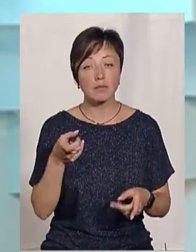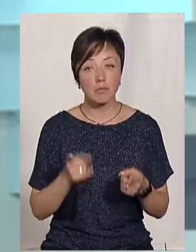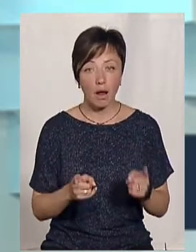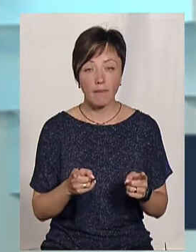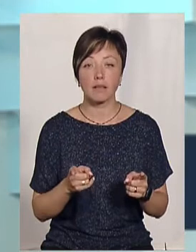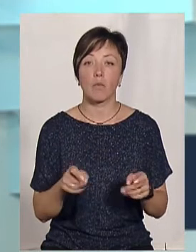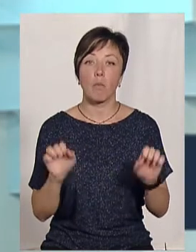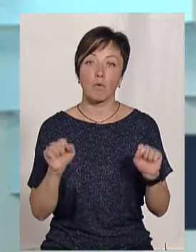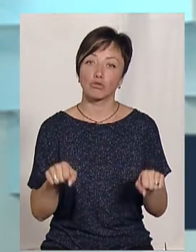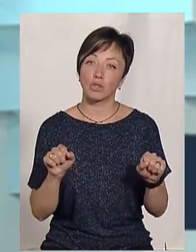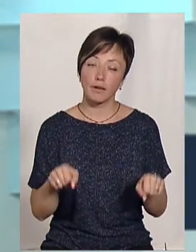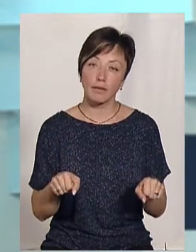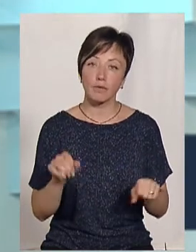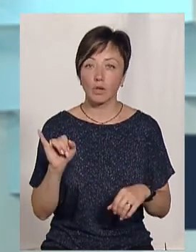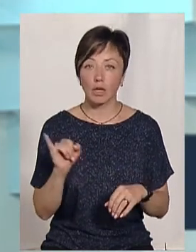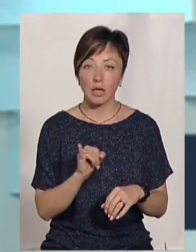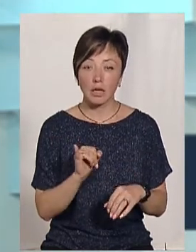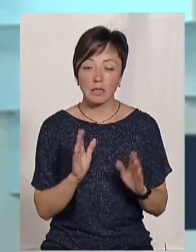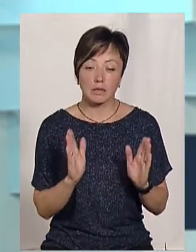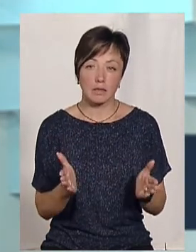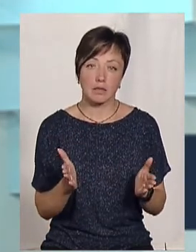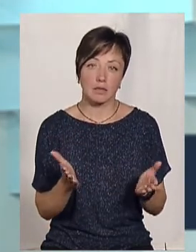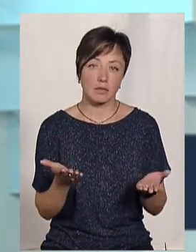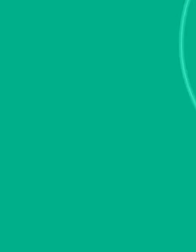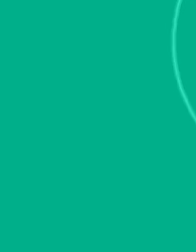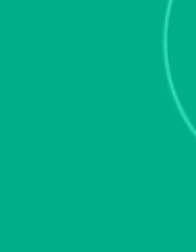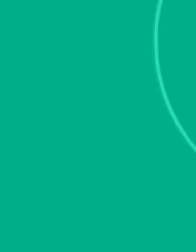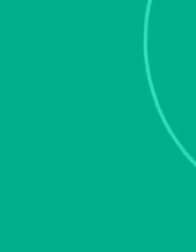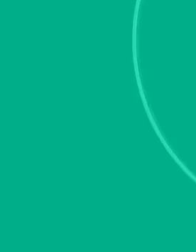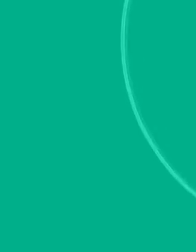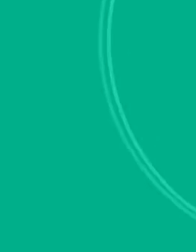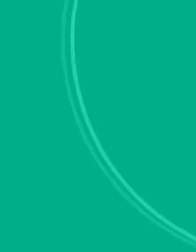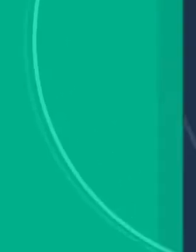насправді можливо і обійтися, грубо кажучи, малою кров'ю.